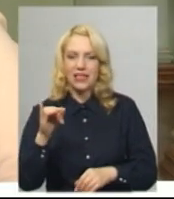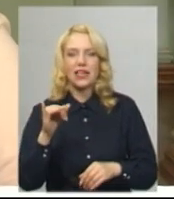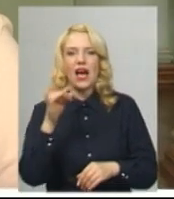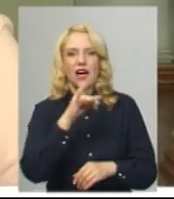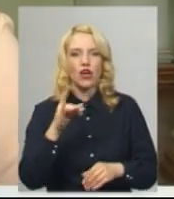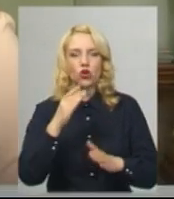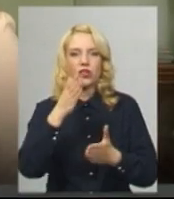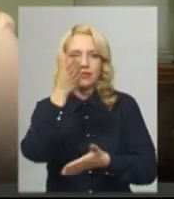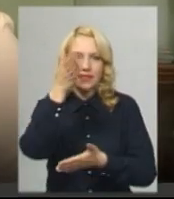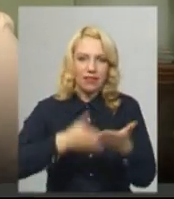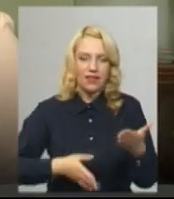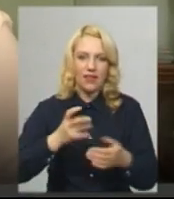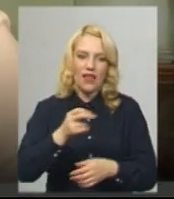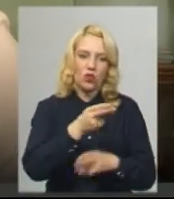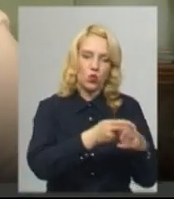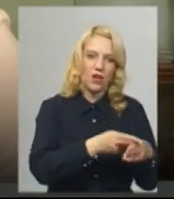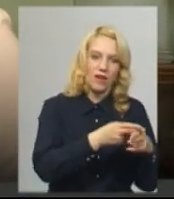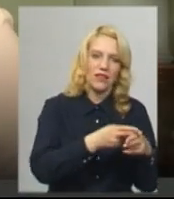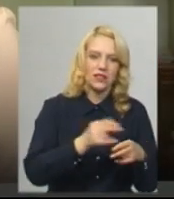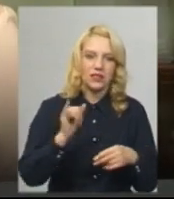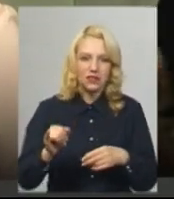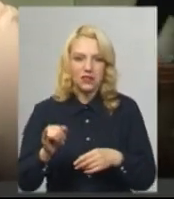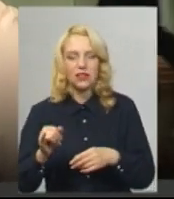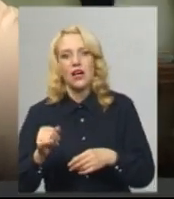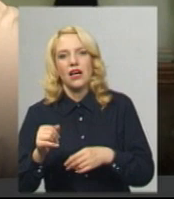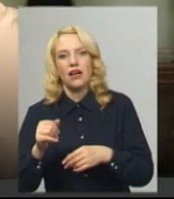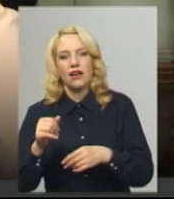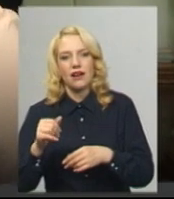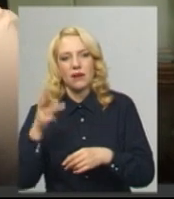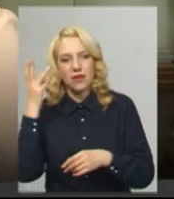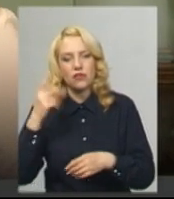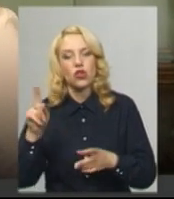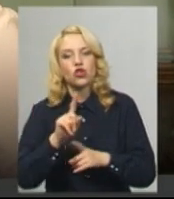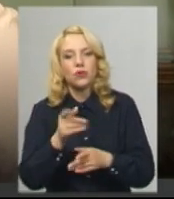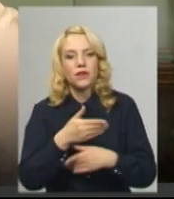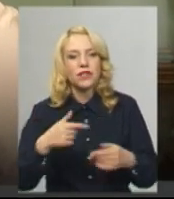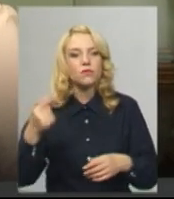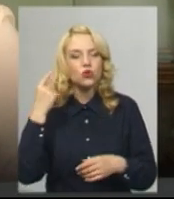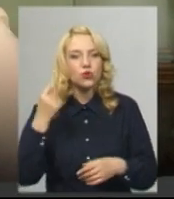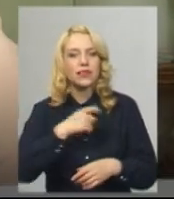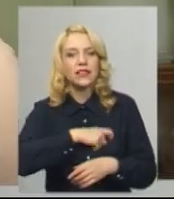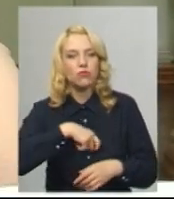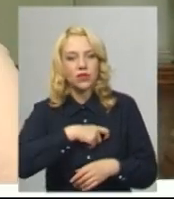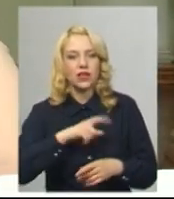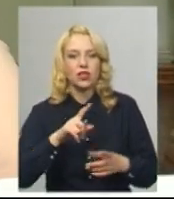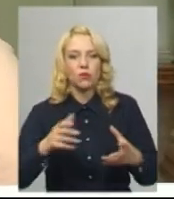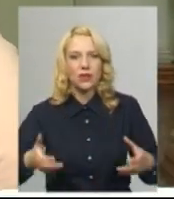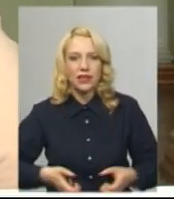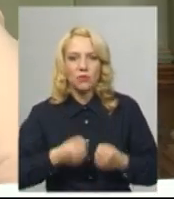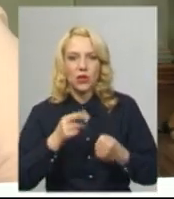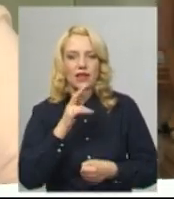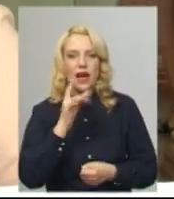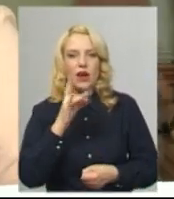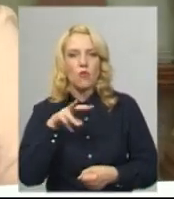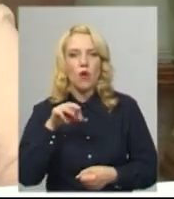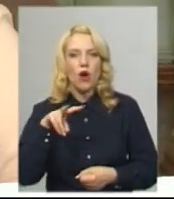нас почули депутати, тут є депутати Верховної Ради, і депутати, щоб проголосували і підтримали нас, Єрмоленецький район, як